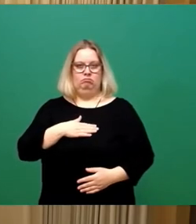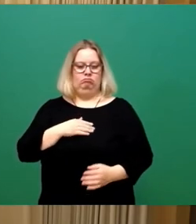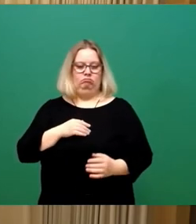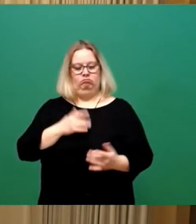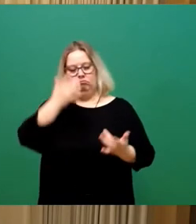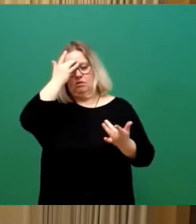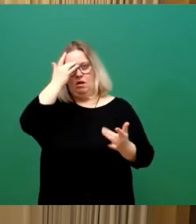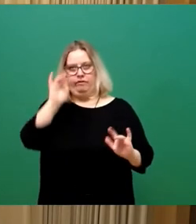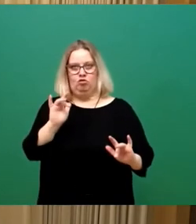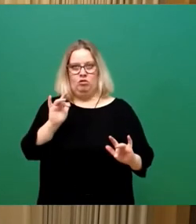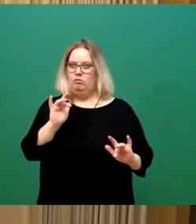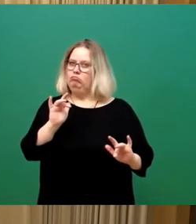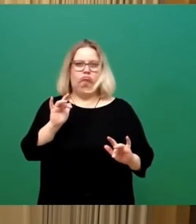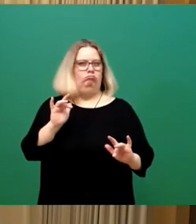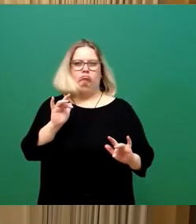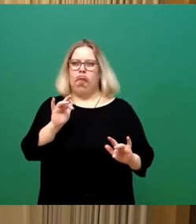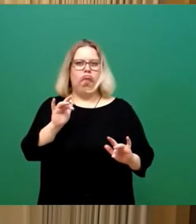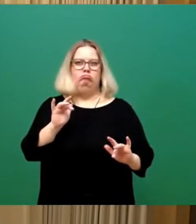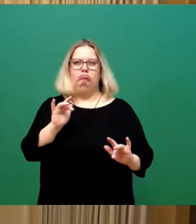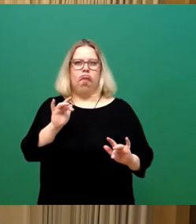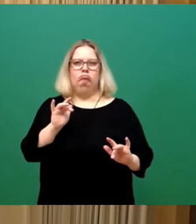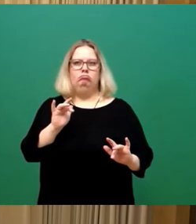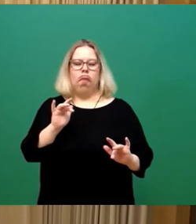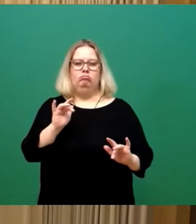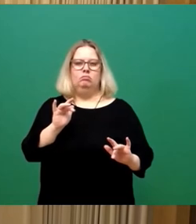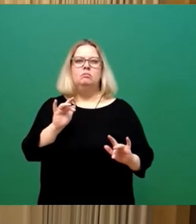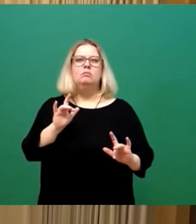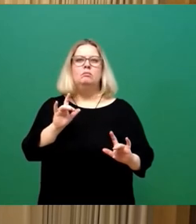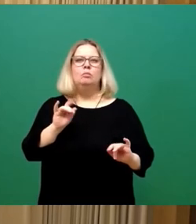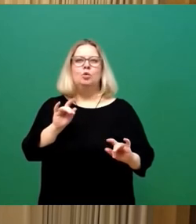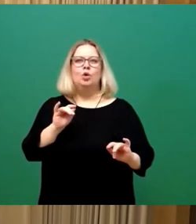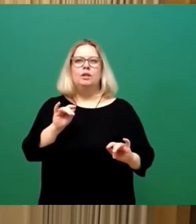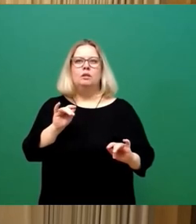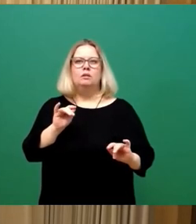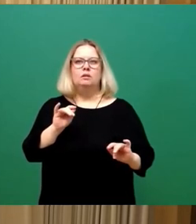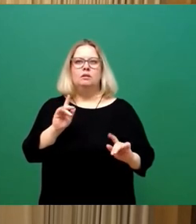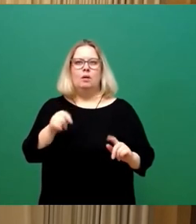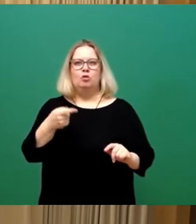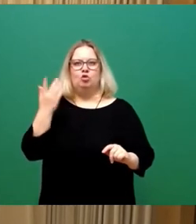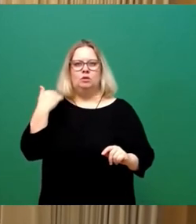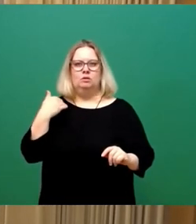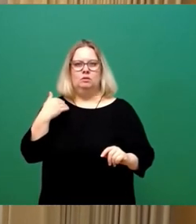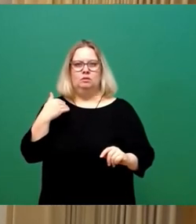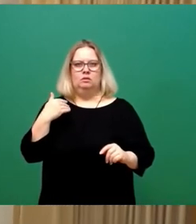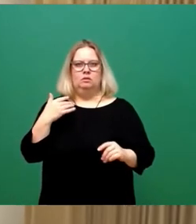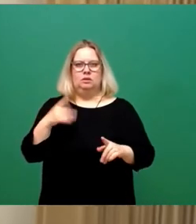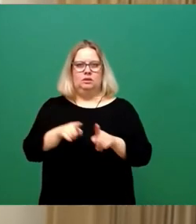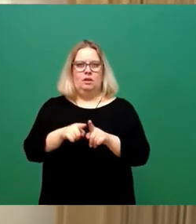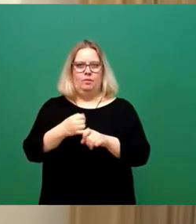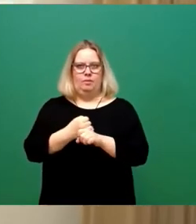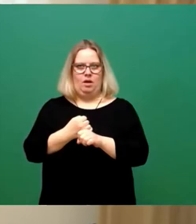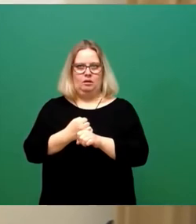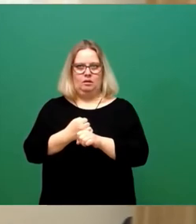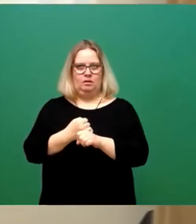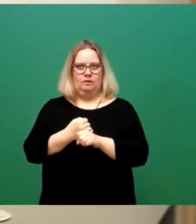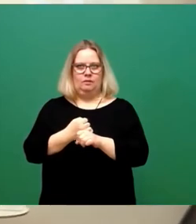nicht geben. Und dann gilt, wie wir das letztens ja auch schon gemacht haben, dass